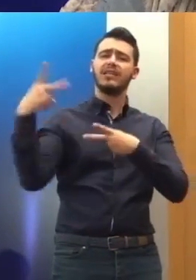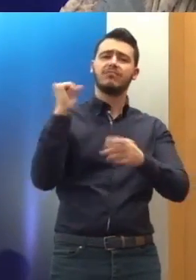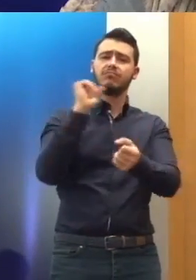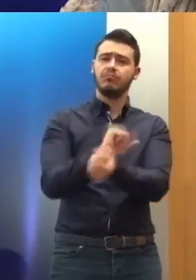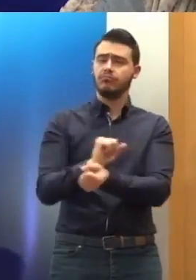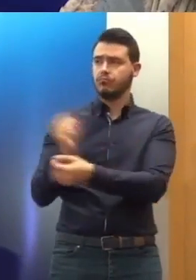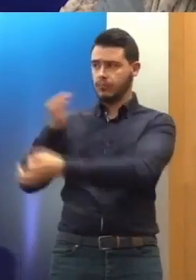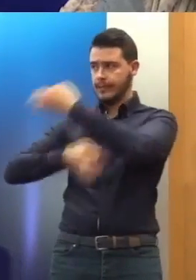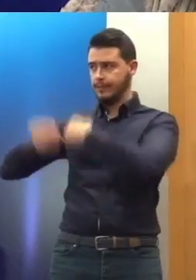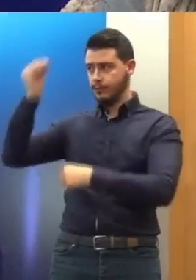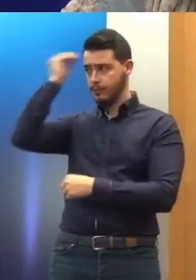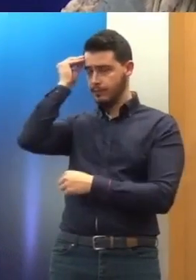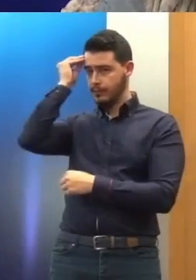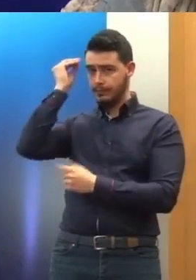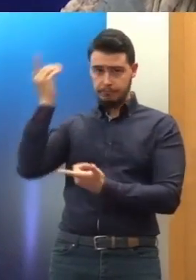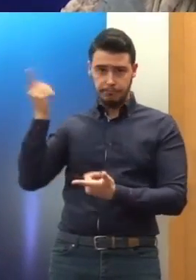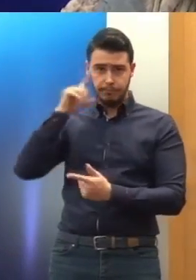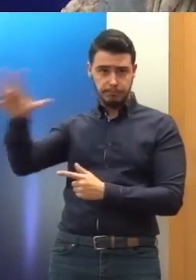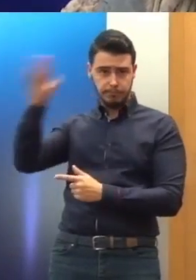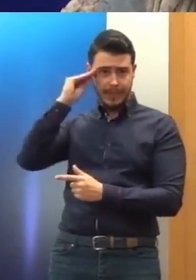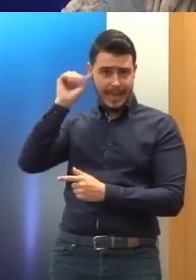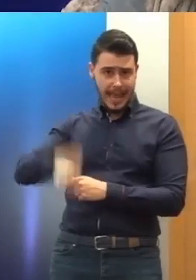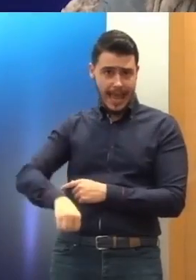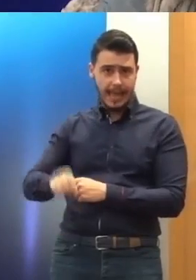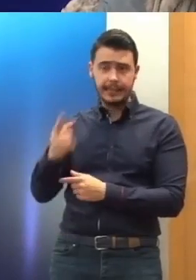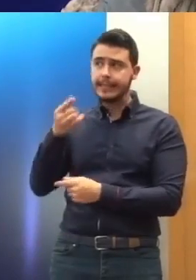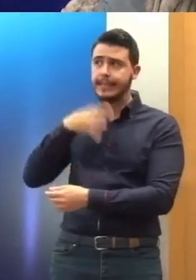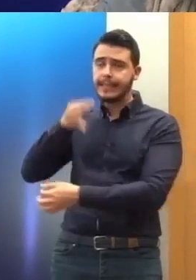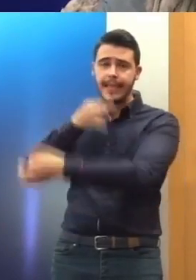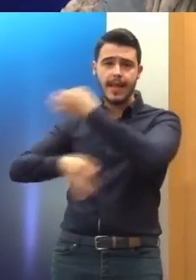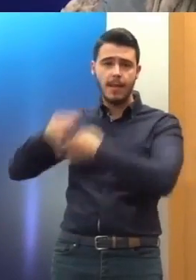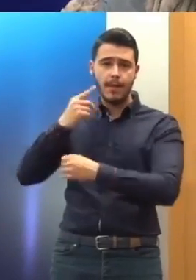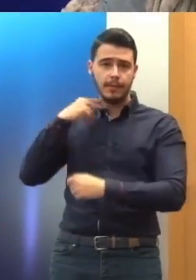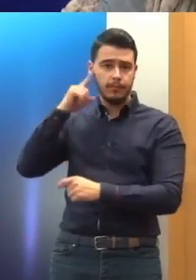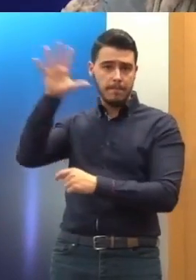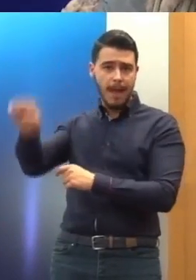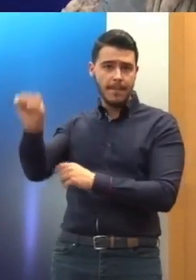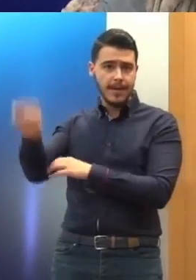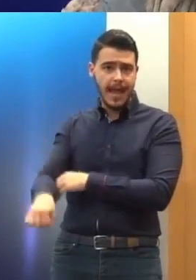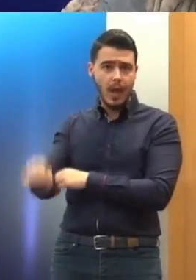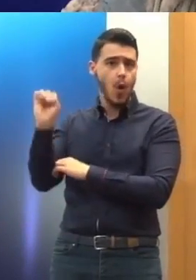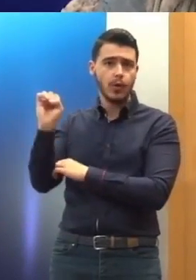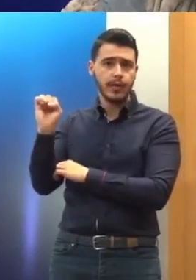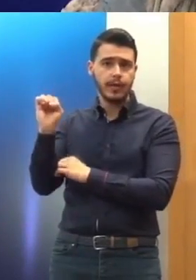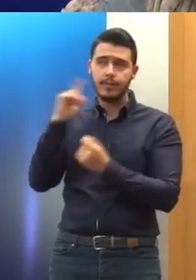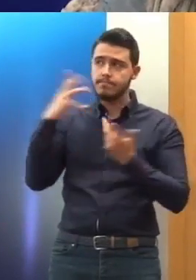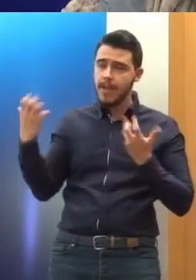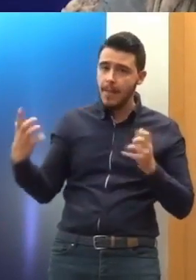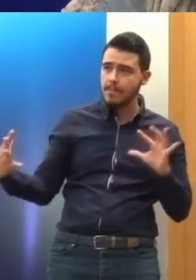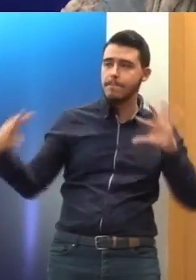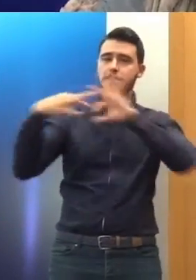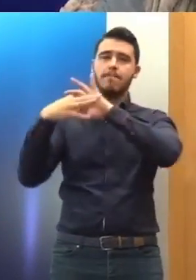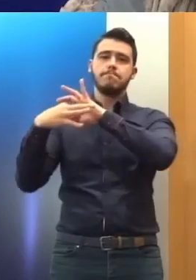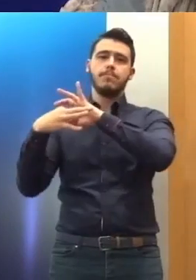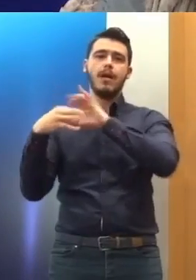καταλαβαίνουν γιατί μιλάμε. Και ότι έχει γίνει δηλαδή ένα follow-up από τις προηγούμενες επισκέψεις.